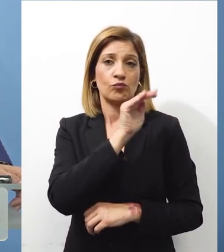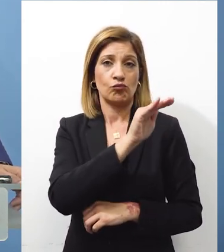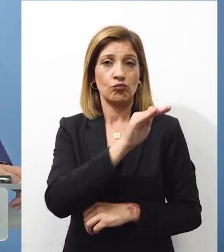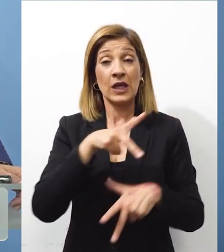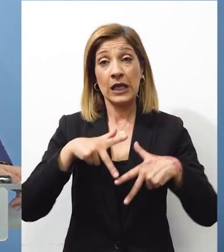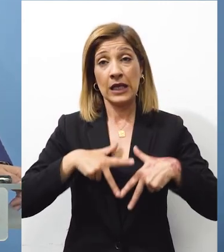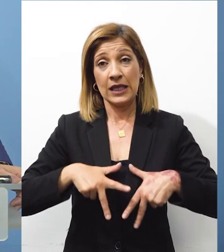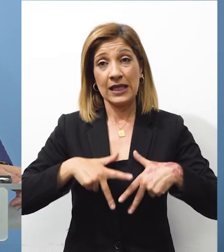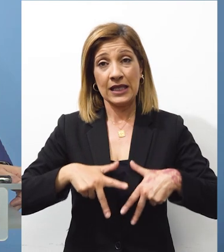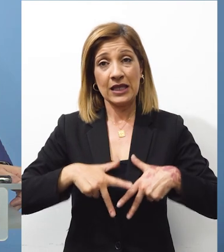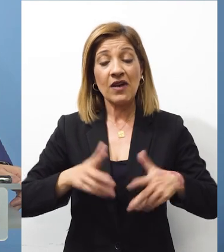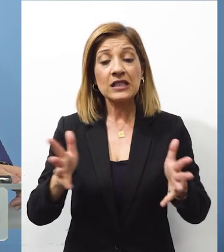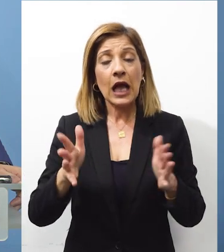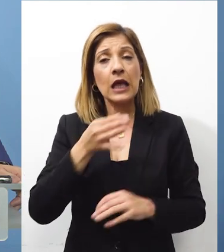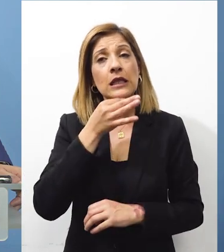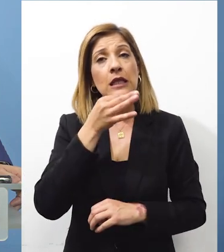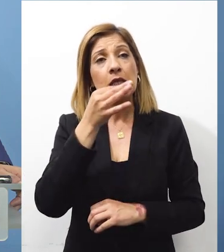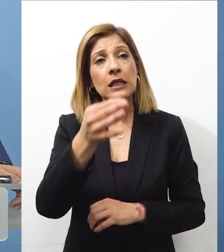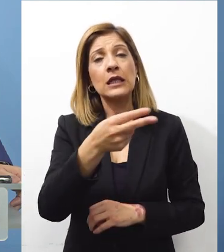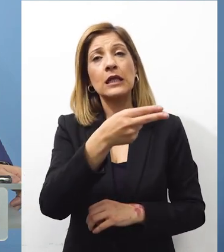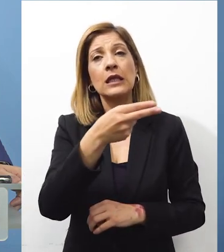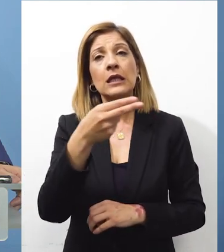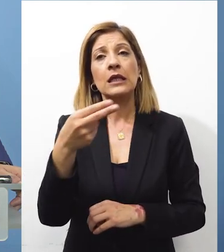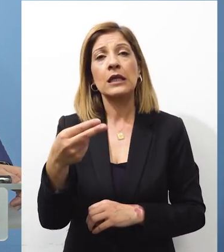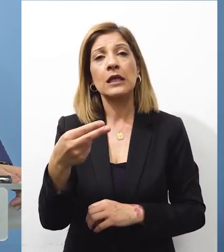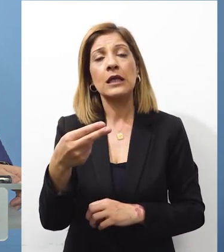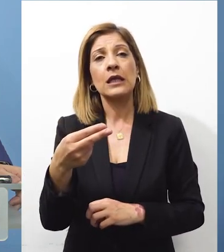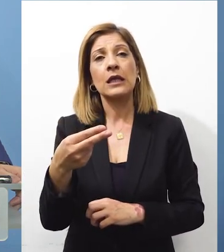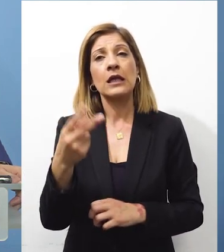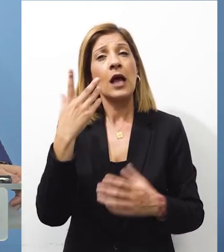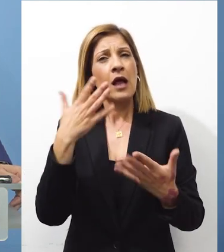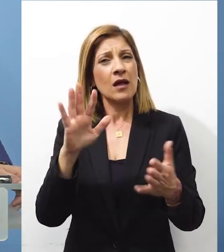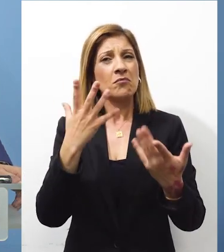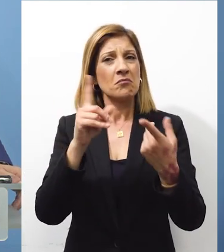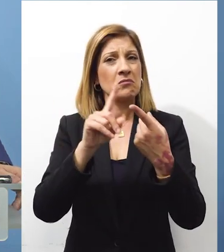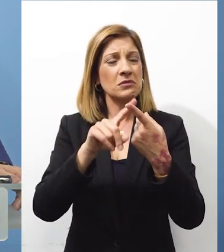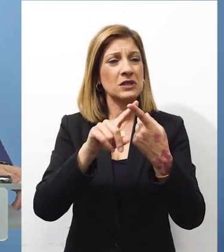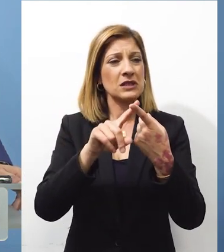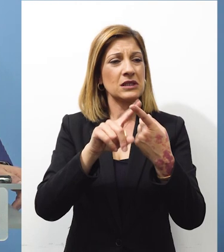έχει κάποιο σχόλιο να κάνει με το λεμόνιμο μήπως η κύκση και συνάντηση